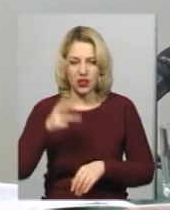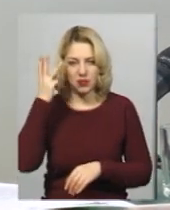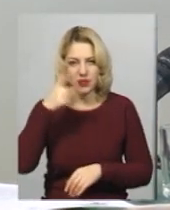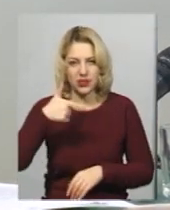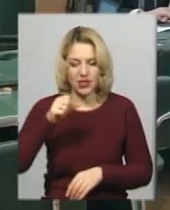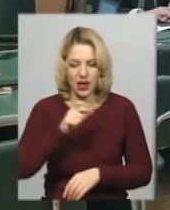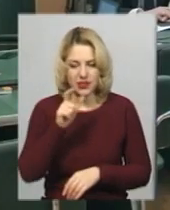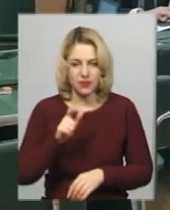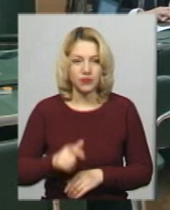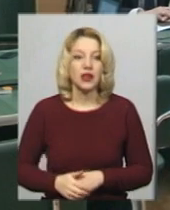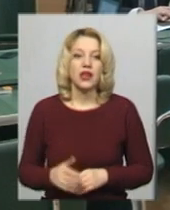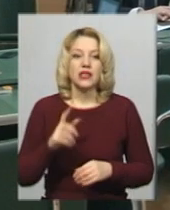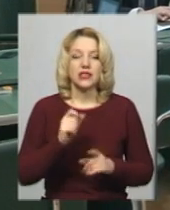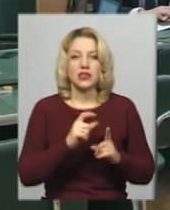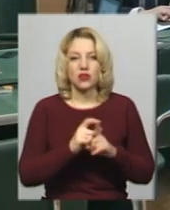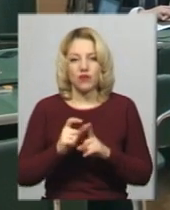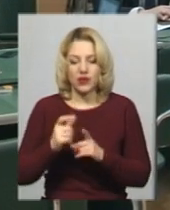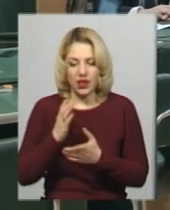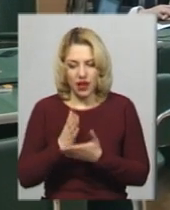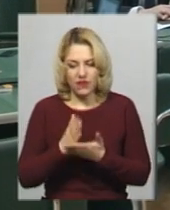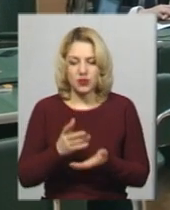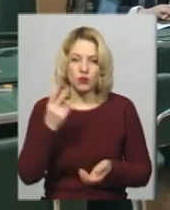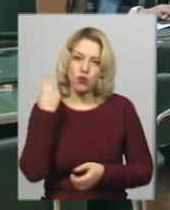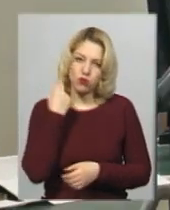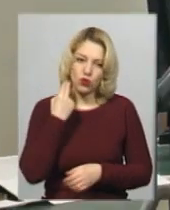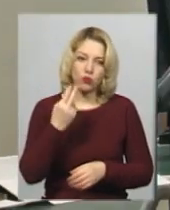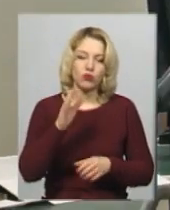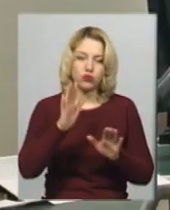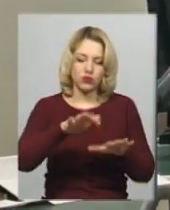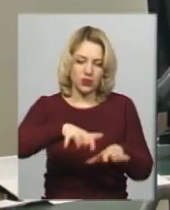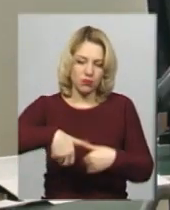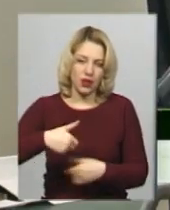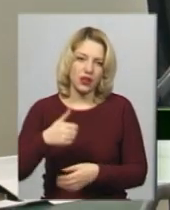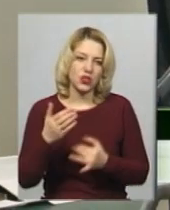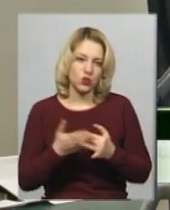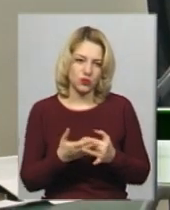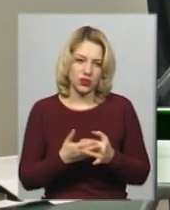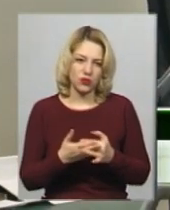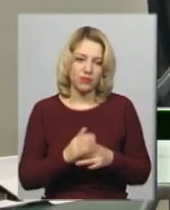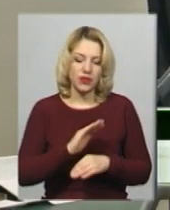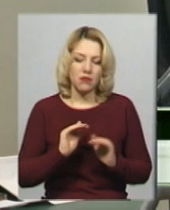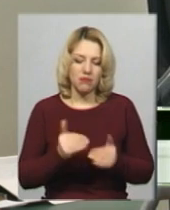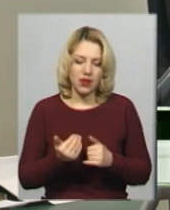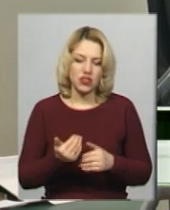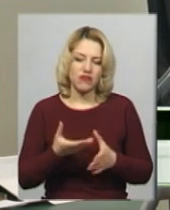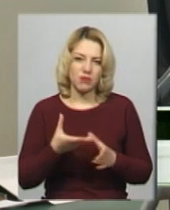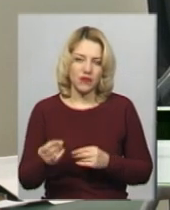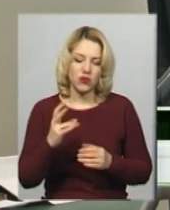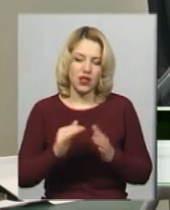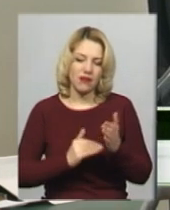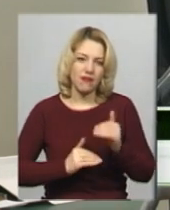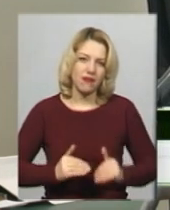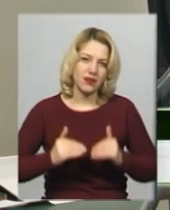Газбуд» Андрій Левицький. Каже, за наявністю боргу субсидії забиратимуть. Не менше вплинув на ріст заборгованісті.